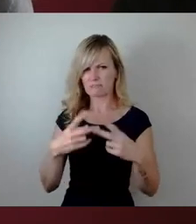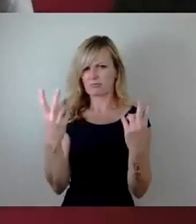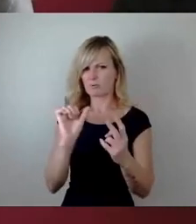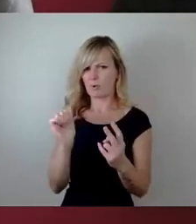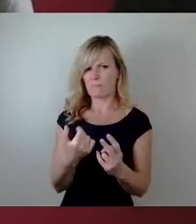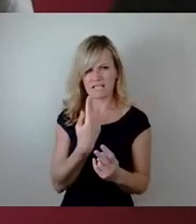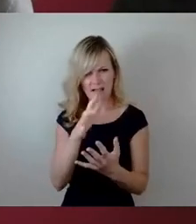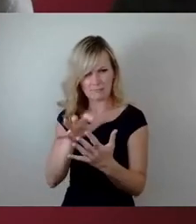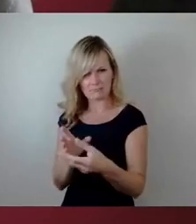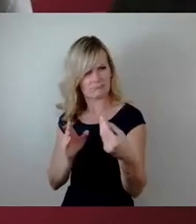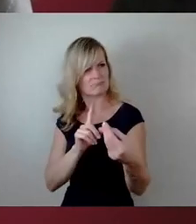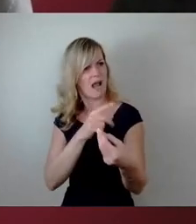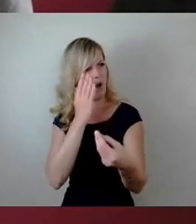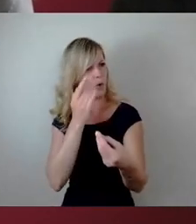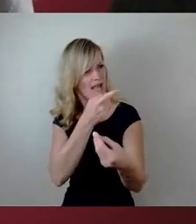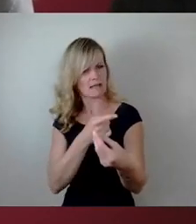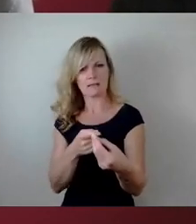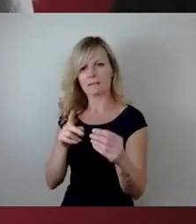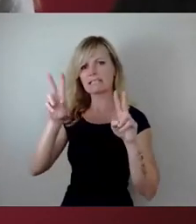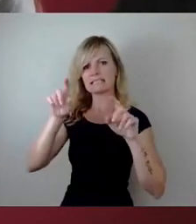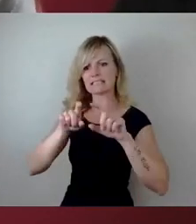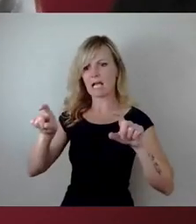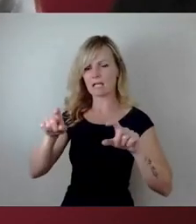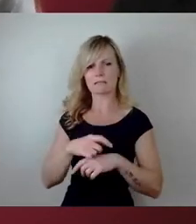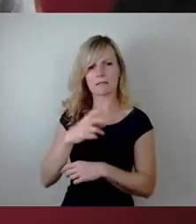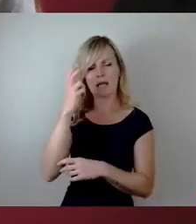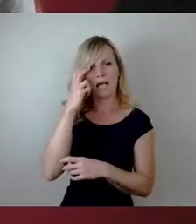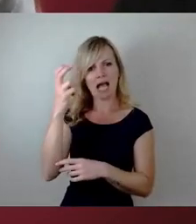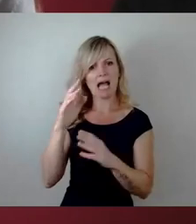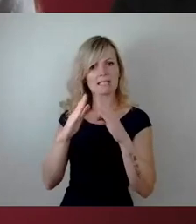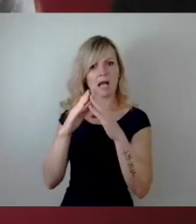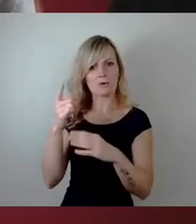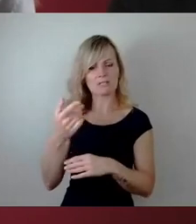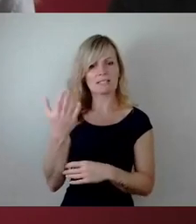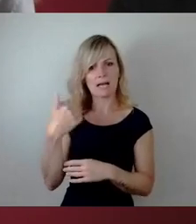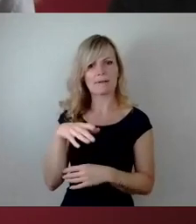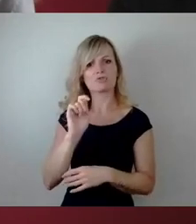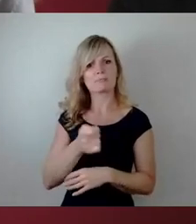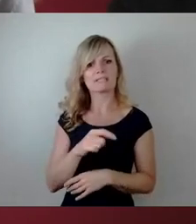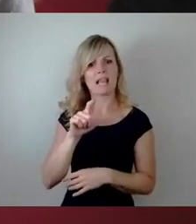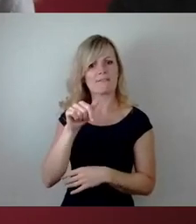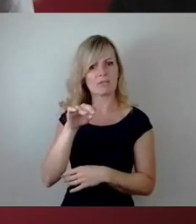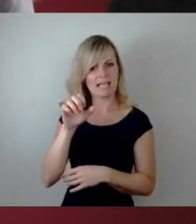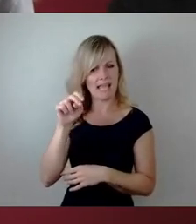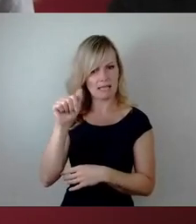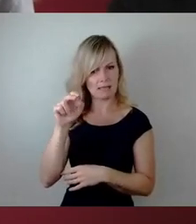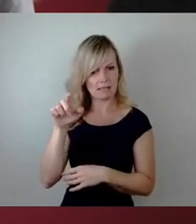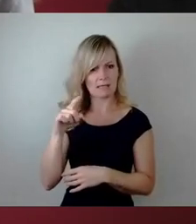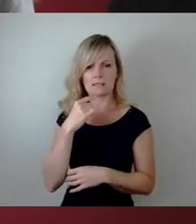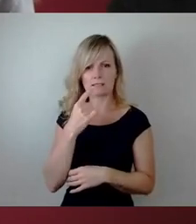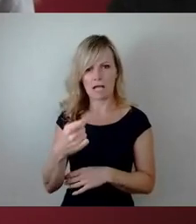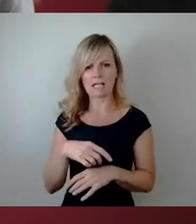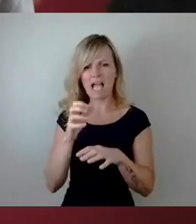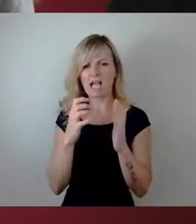in die Hände gefallen. Ich zitiere mal kurz, da wird das Rathaus zitiert, Rausch mit Lamontänen damals. Da geht es um die Brücke. Der Rost hätte so stark